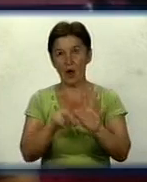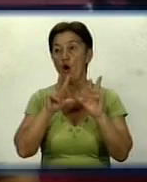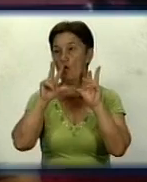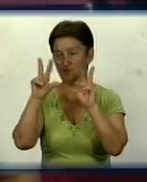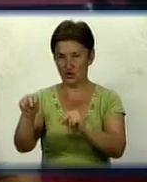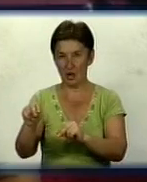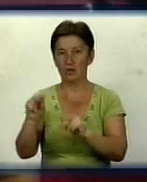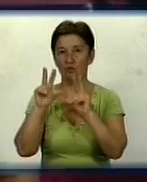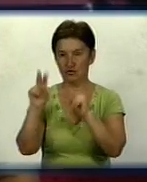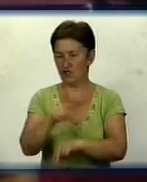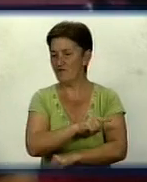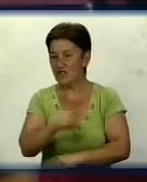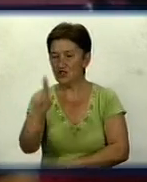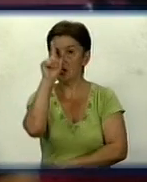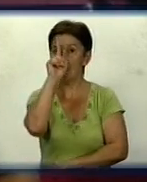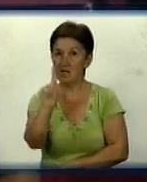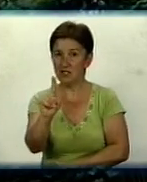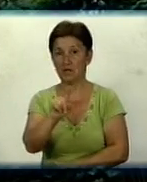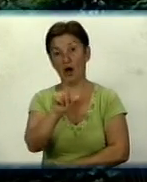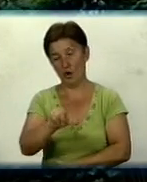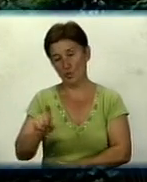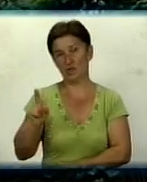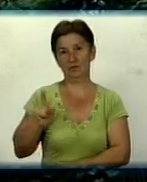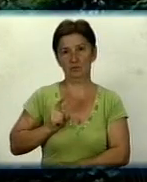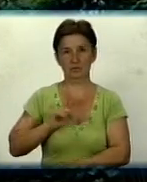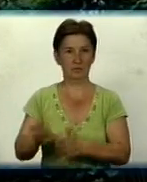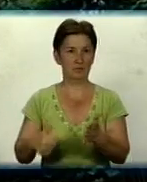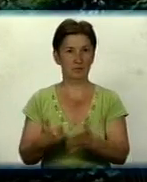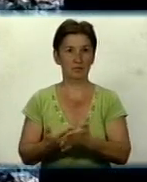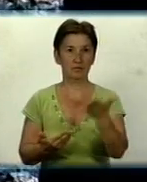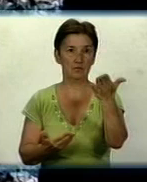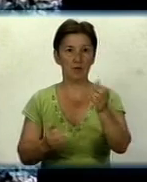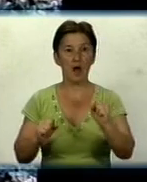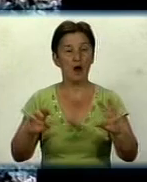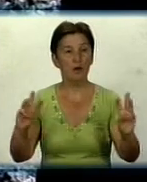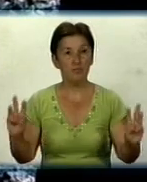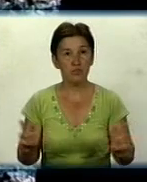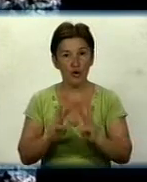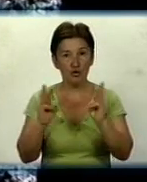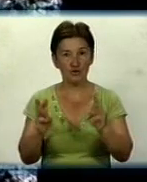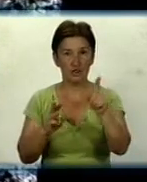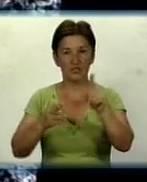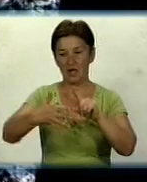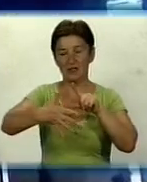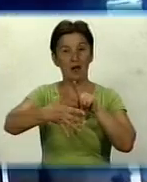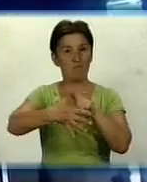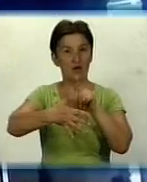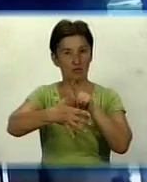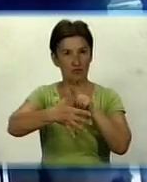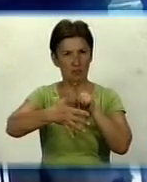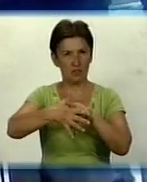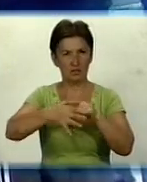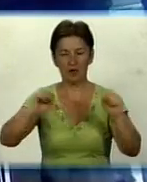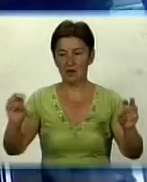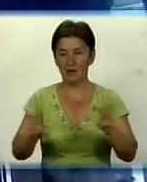і досі. Продовжить Наталка Сарафанова. Пожежа сталася ось у цій однокімнатній квартирі на п'ятому поверсі. Вогонь